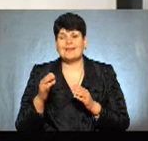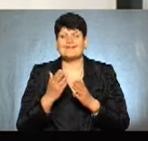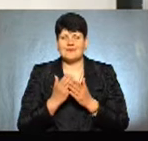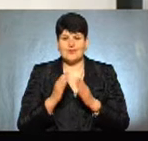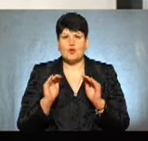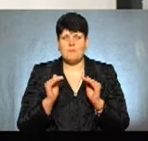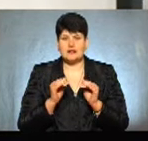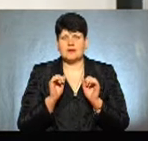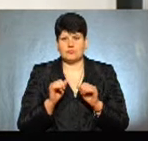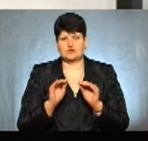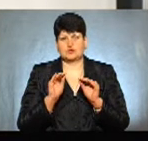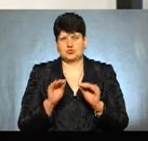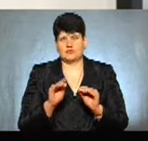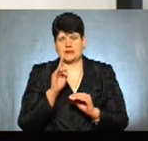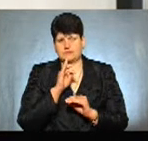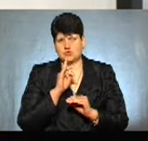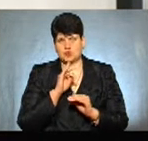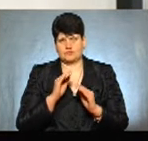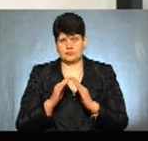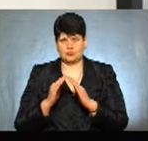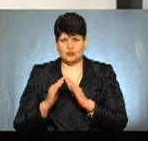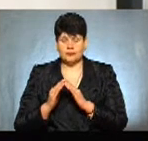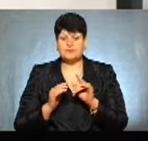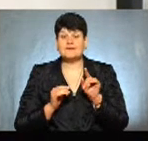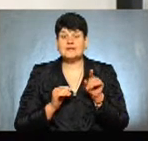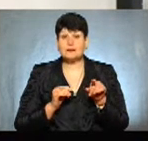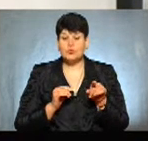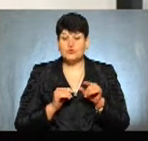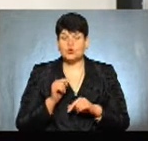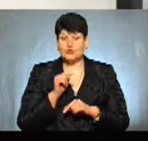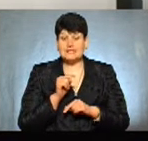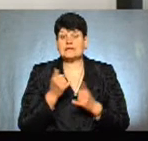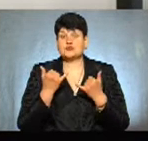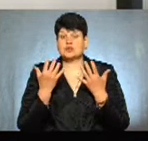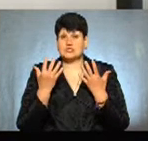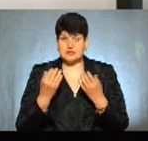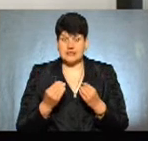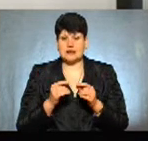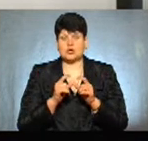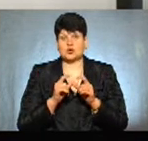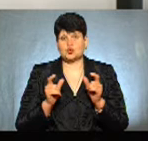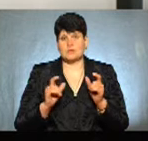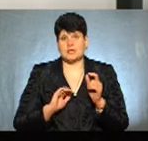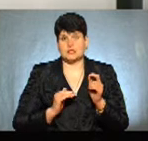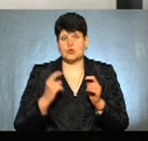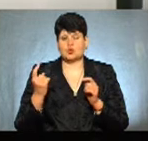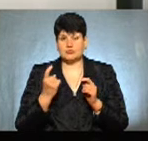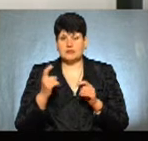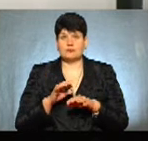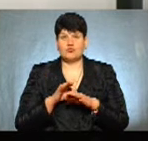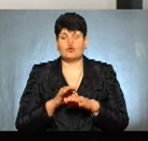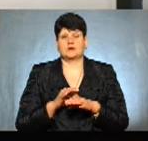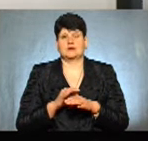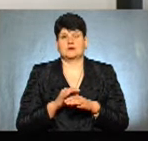можуть встановлюватися тимчасові споруди. Відповідно до них, на сьогоднішній день, якщо суб'єкт господарювання, який здійснює свою підприємницьку діяльність